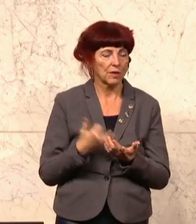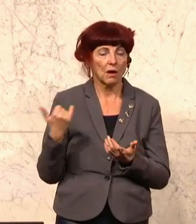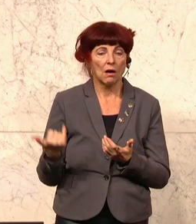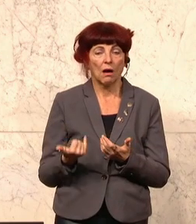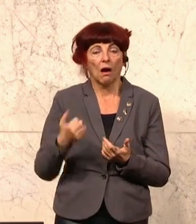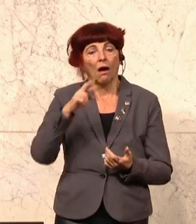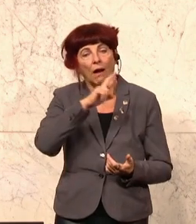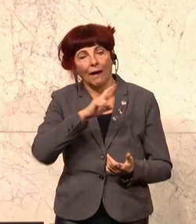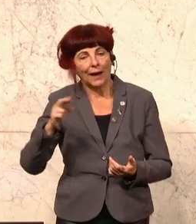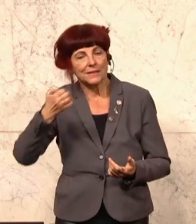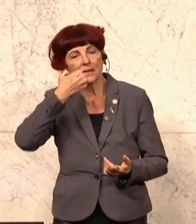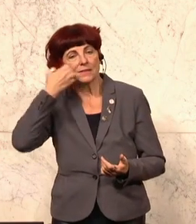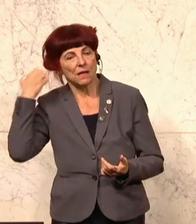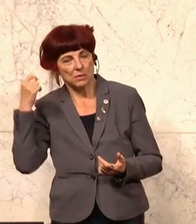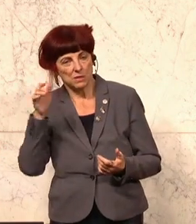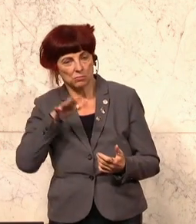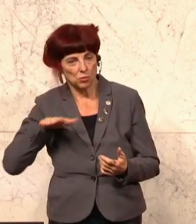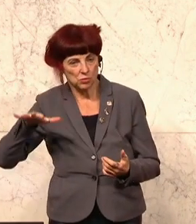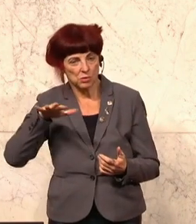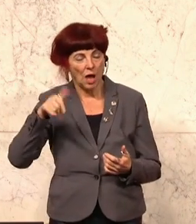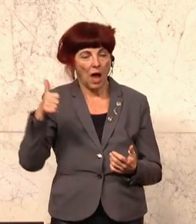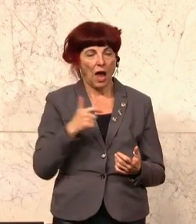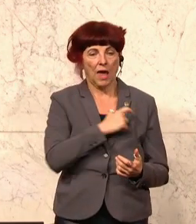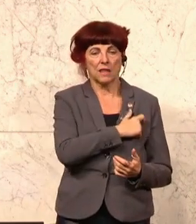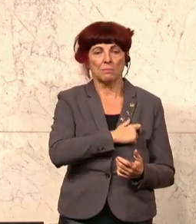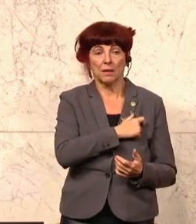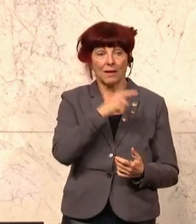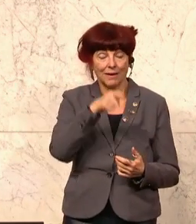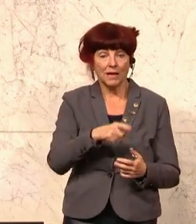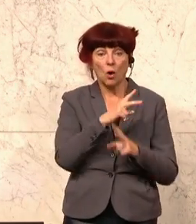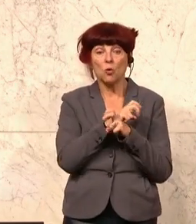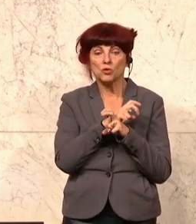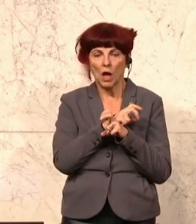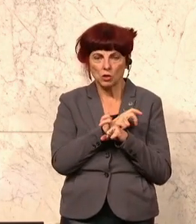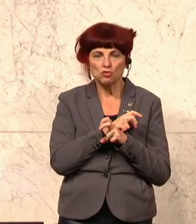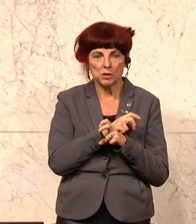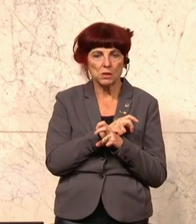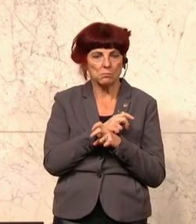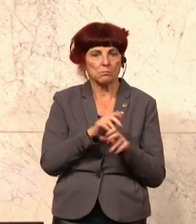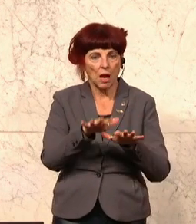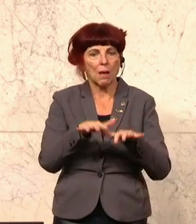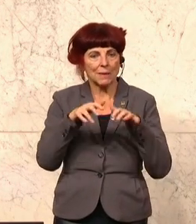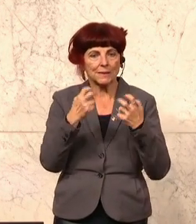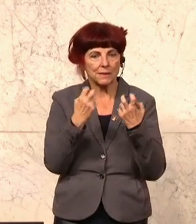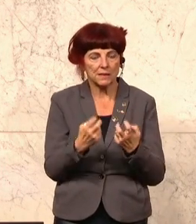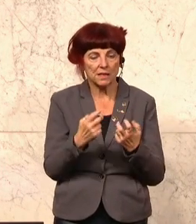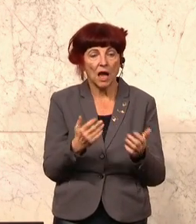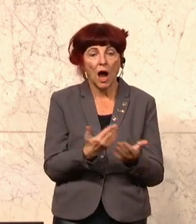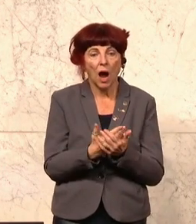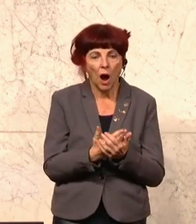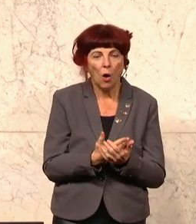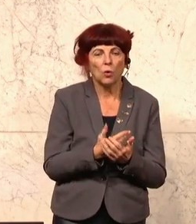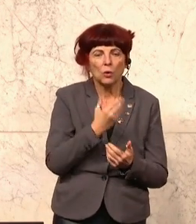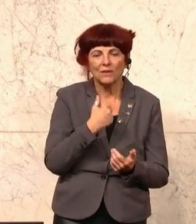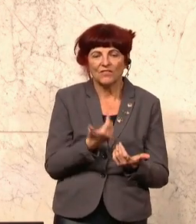Rechtsextremismus, in einer Partei, die im österreichischen Parlament sitzt, im islamistischen Antisemitismus,